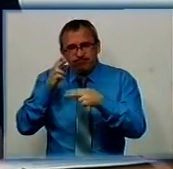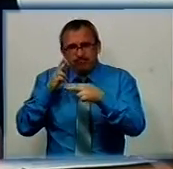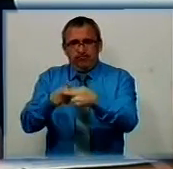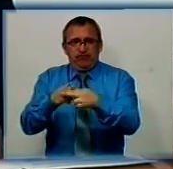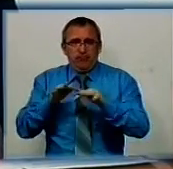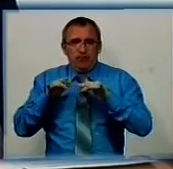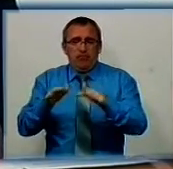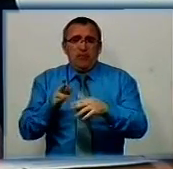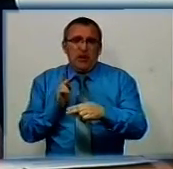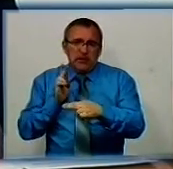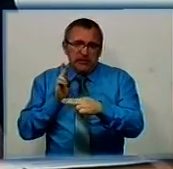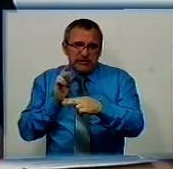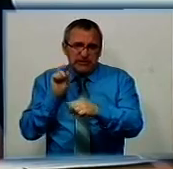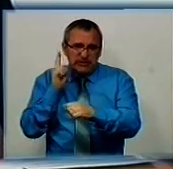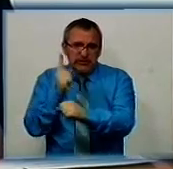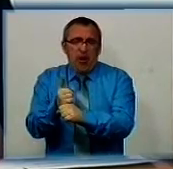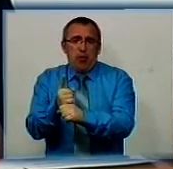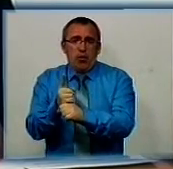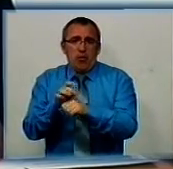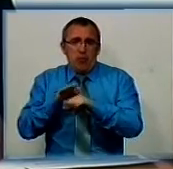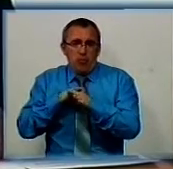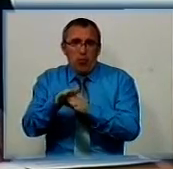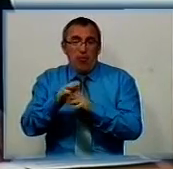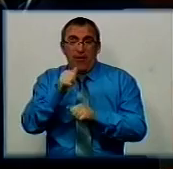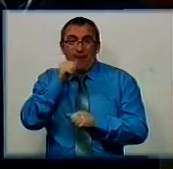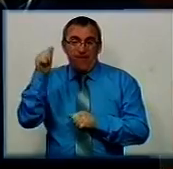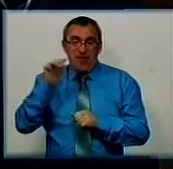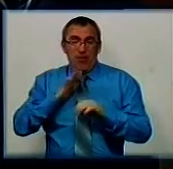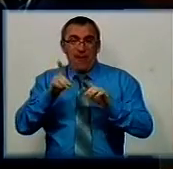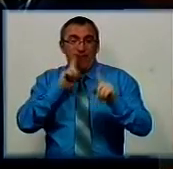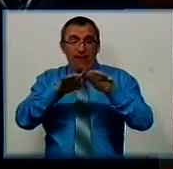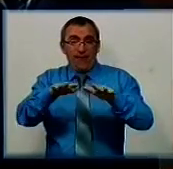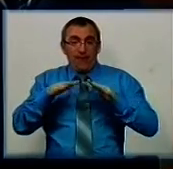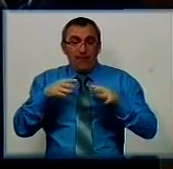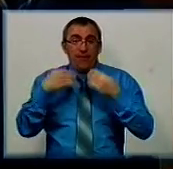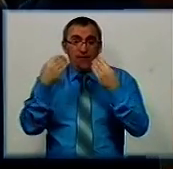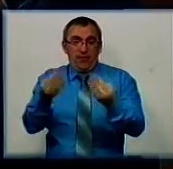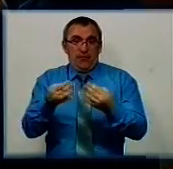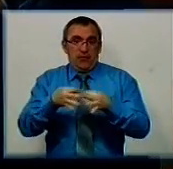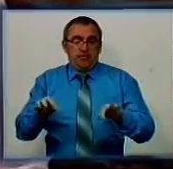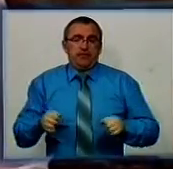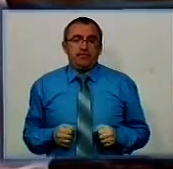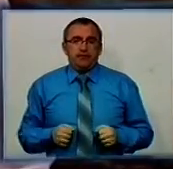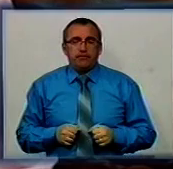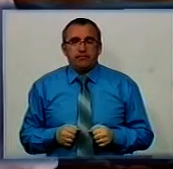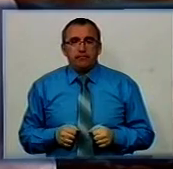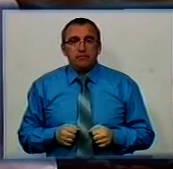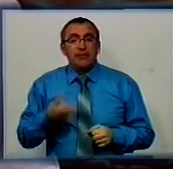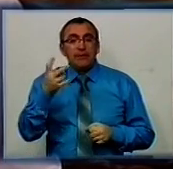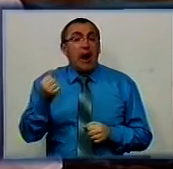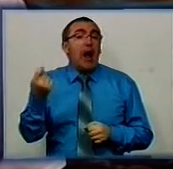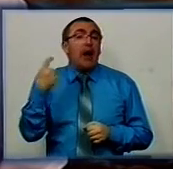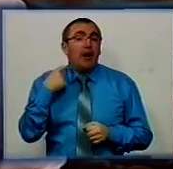заборонив нам проводити то, що ми на прошеній кольковій прийняли рішення, щоб їх зносити. На